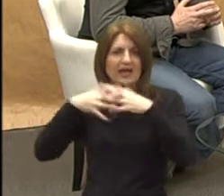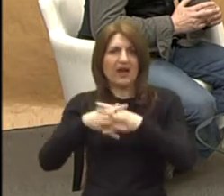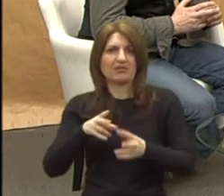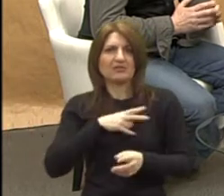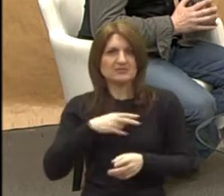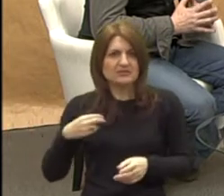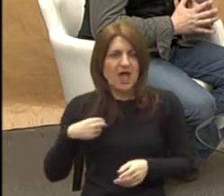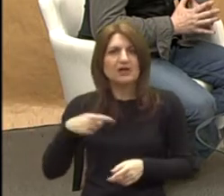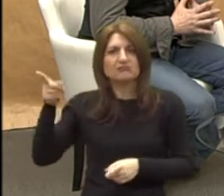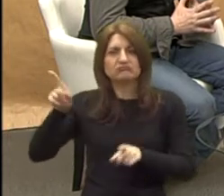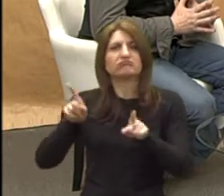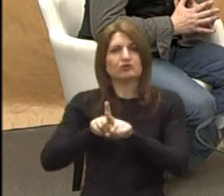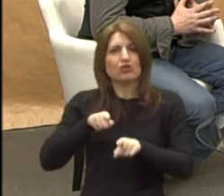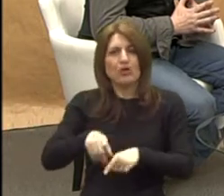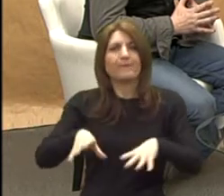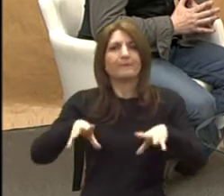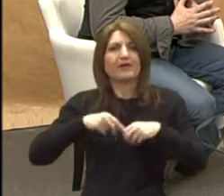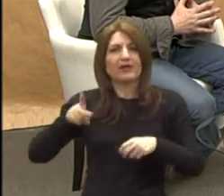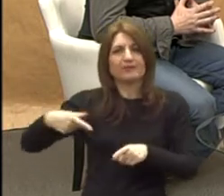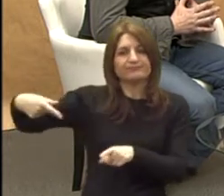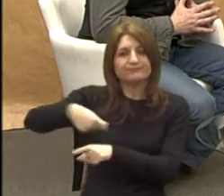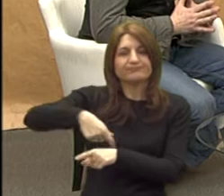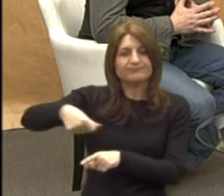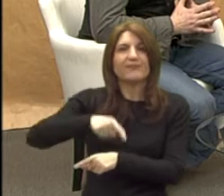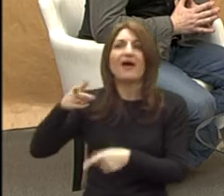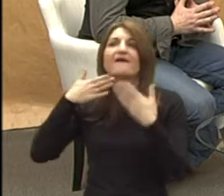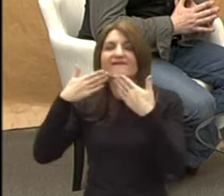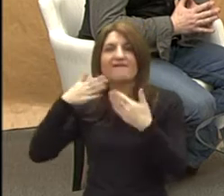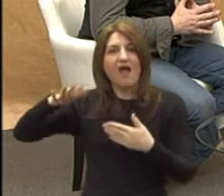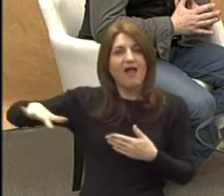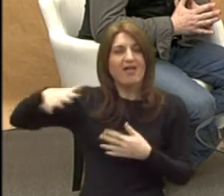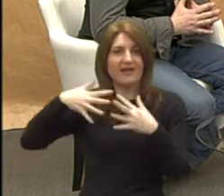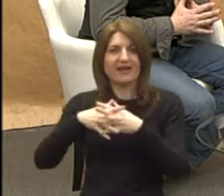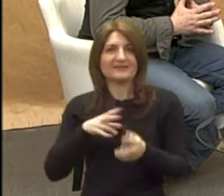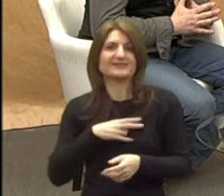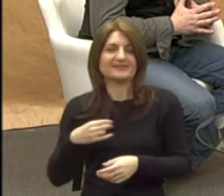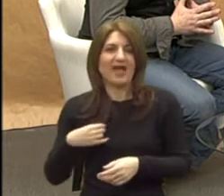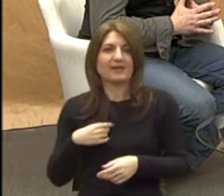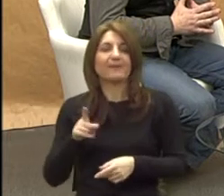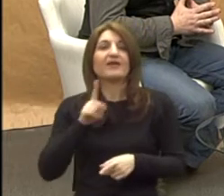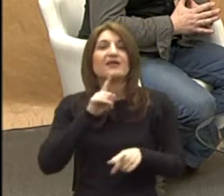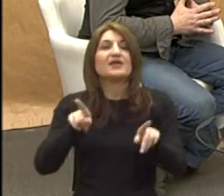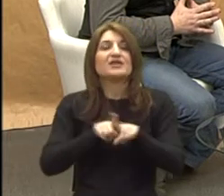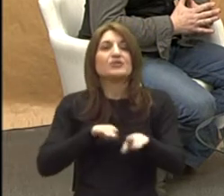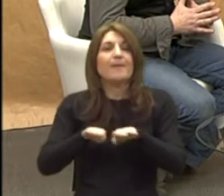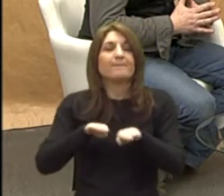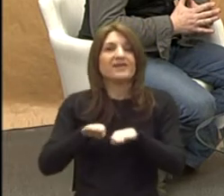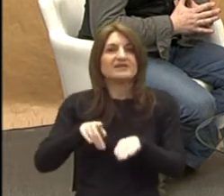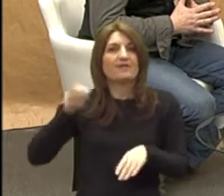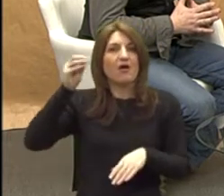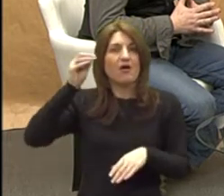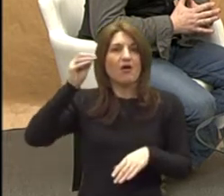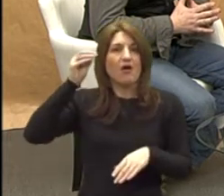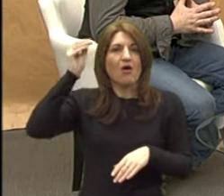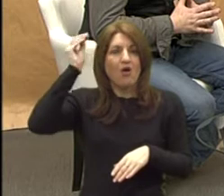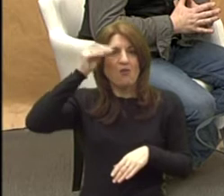prijatio i financirao, moramo reći njima, hvala. A isto tako Ministarstvo znanosti, obrazovanja